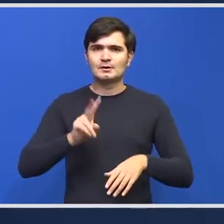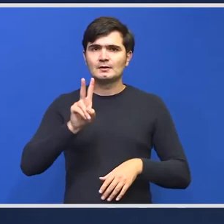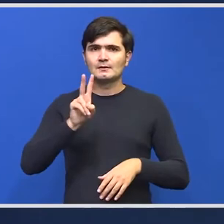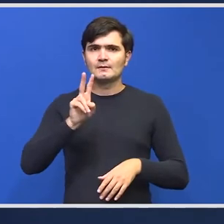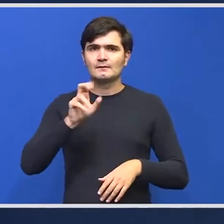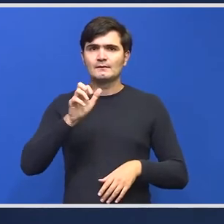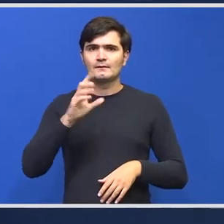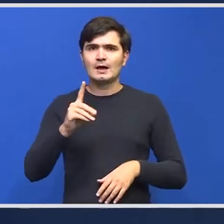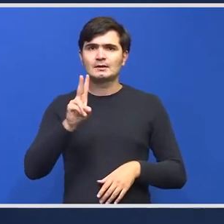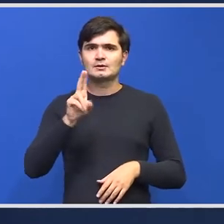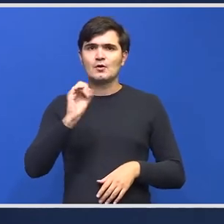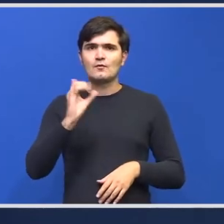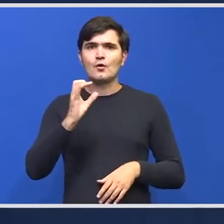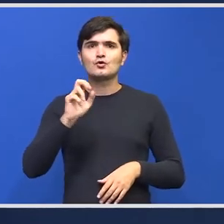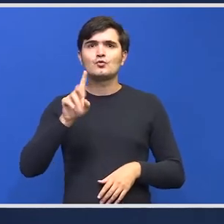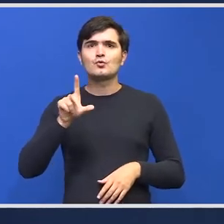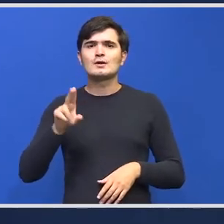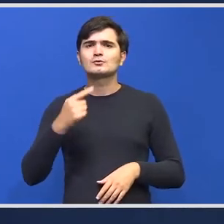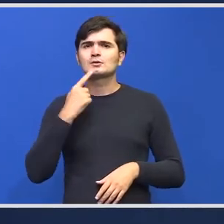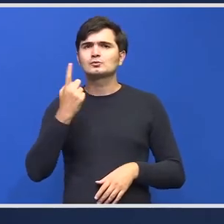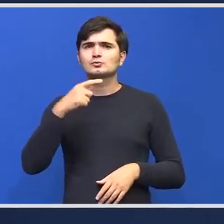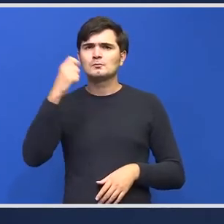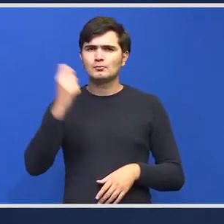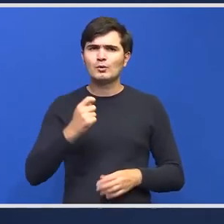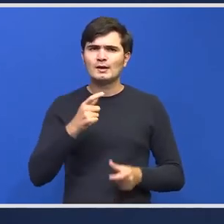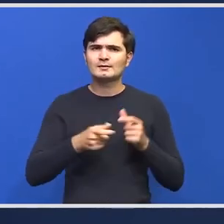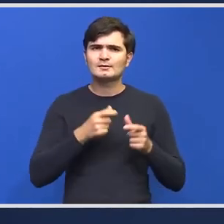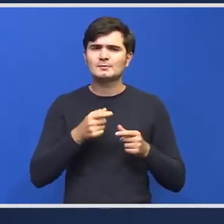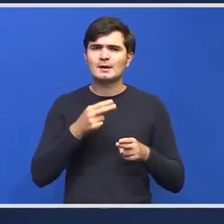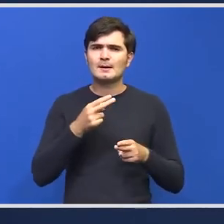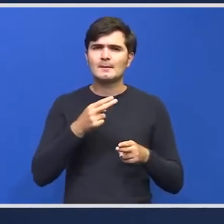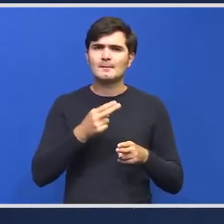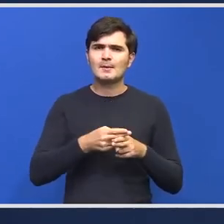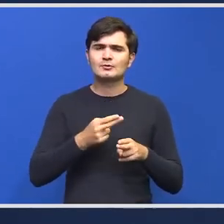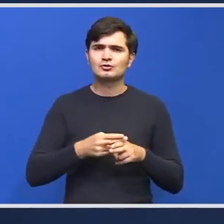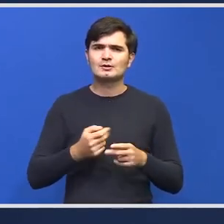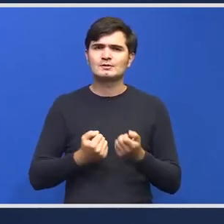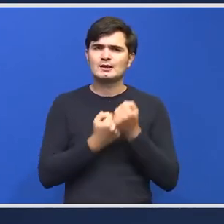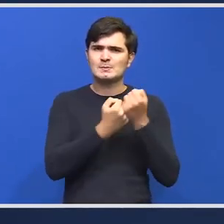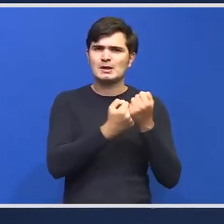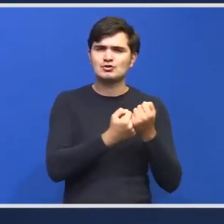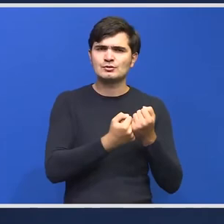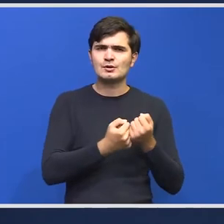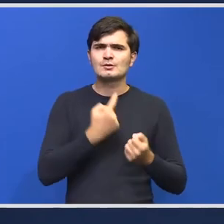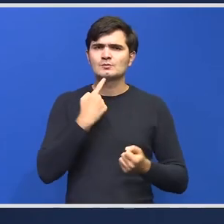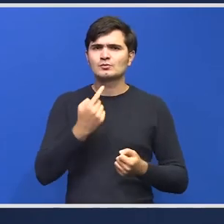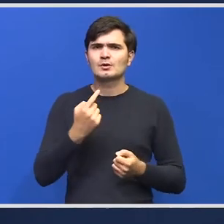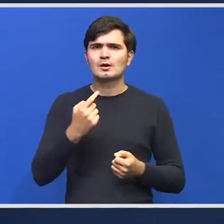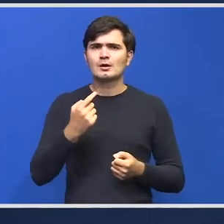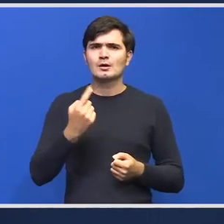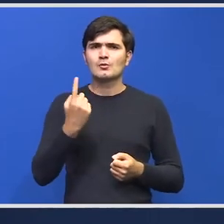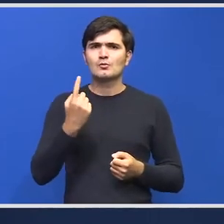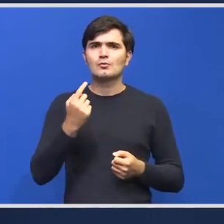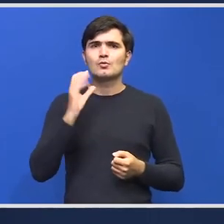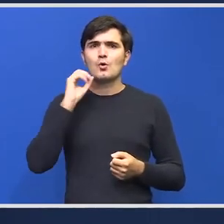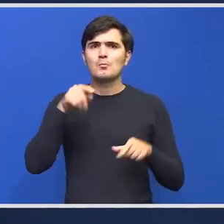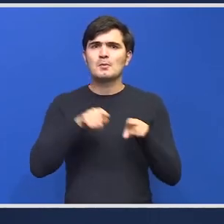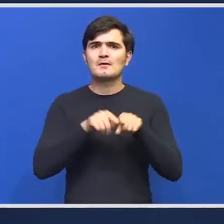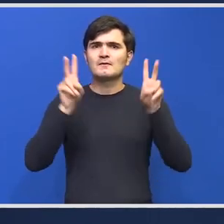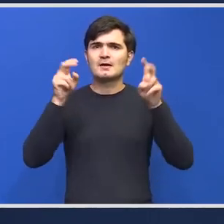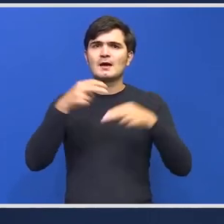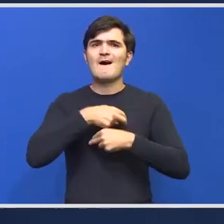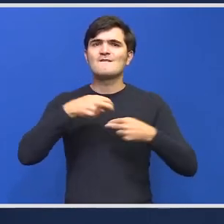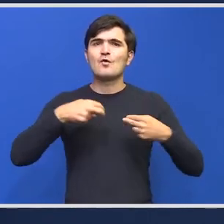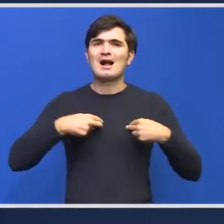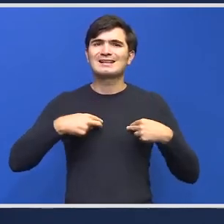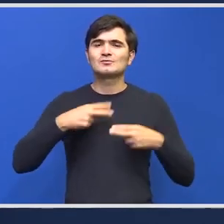Veculescu vorbea despre un proiect vizându-i pe pacienți care să vină în sprijinul pacienților un avocat al pacientului ca să mă exprim